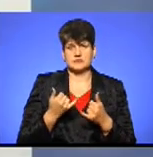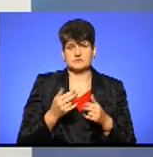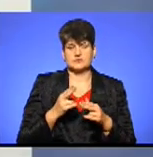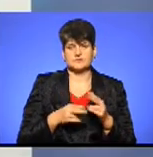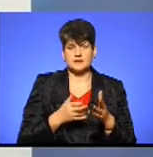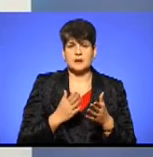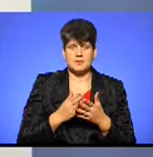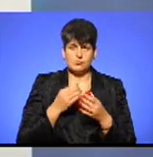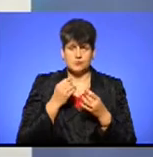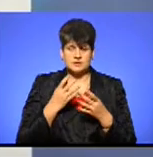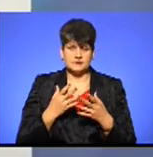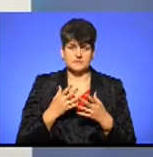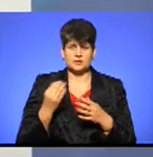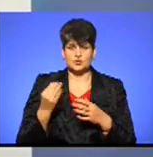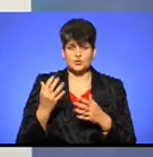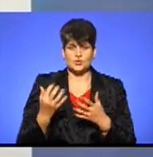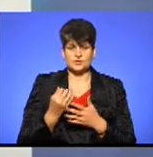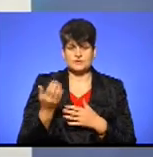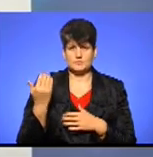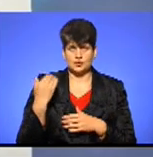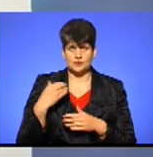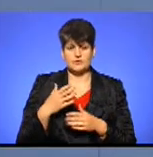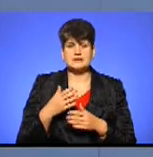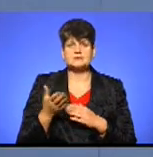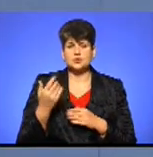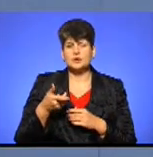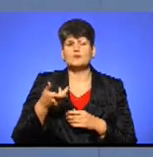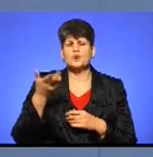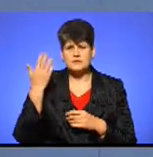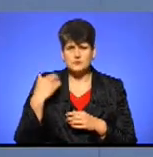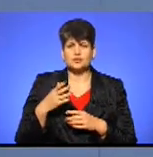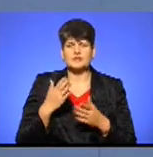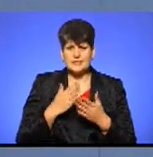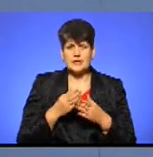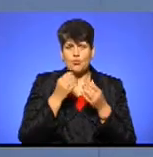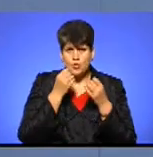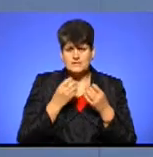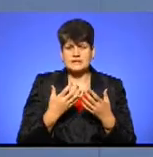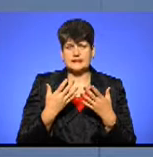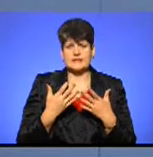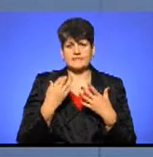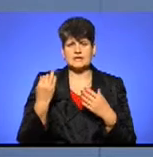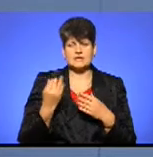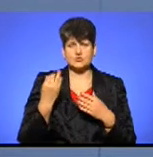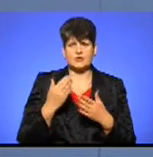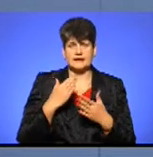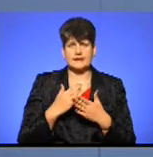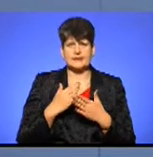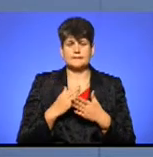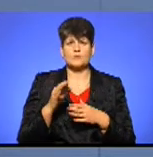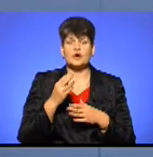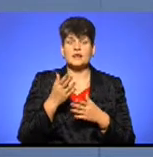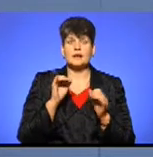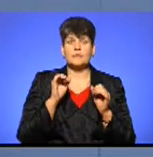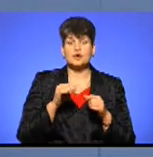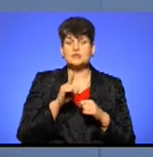маємо такі позитивні історії успіху з минулого бюджету? І з минулого, і з позаминулого є позитивні історії. Є історії, про які можна